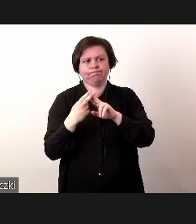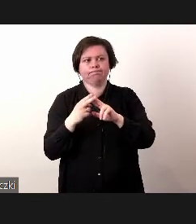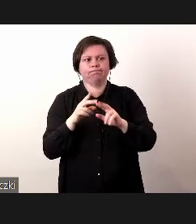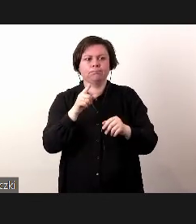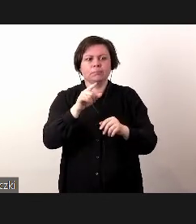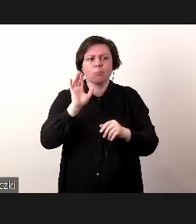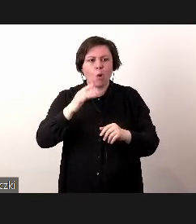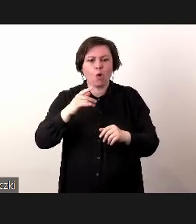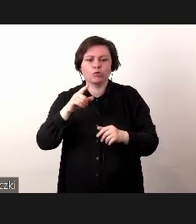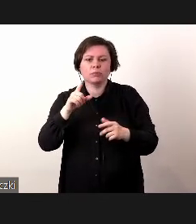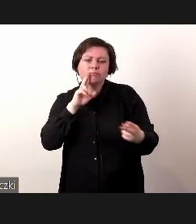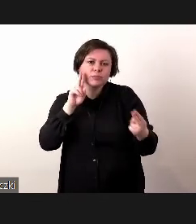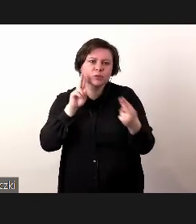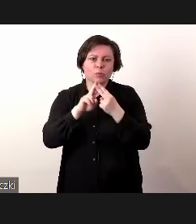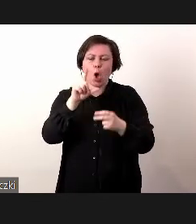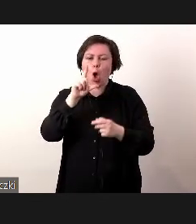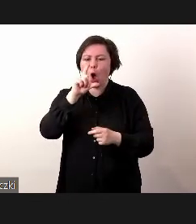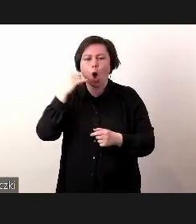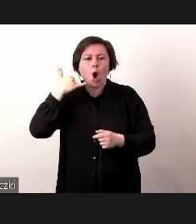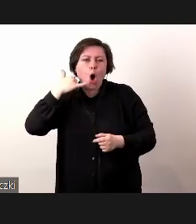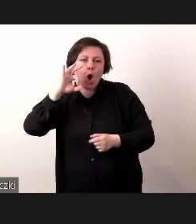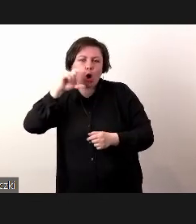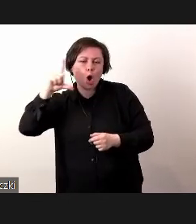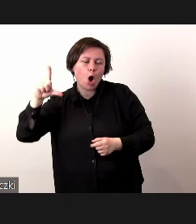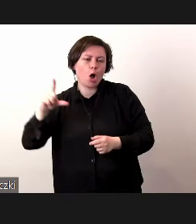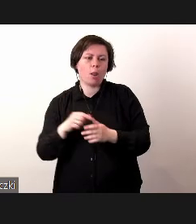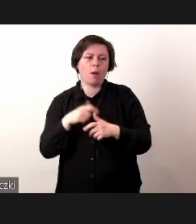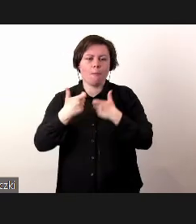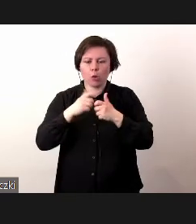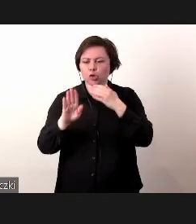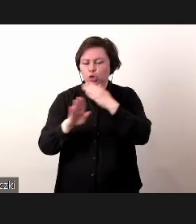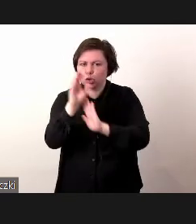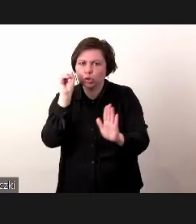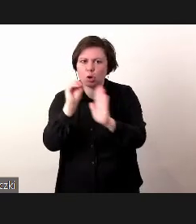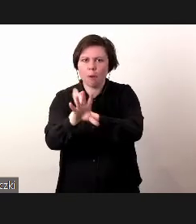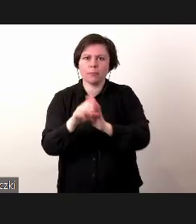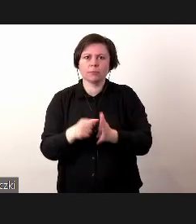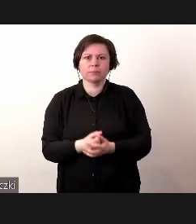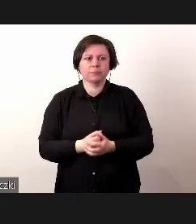jakiegoś cola dodatkowego albo zrobić dla Państwa prezentację.